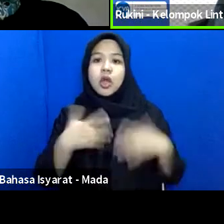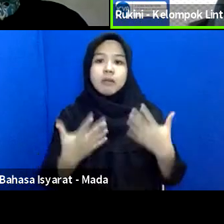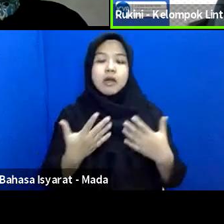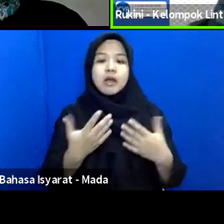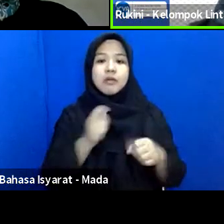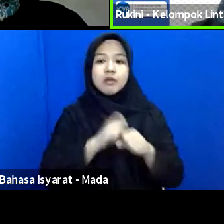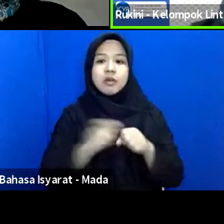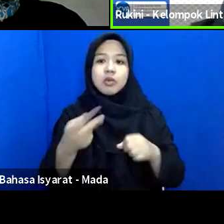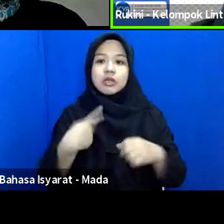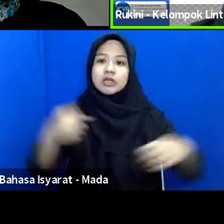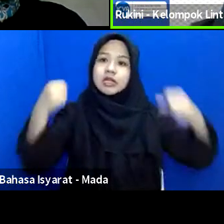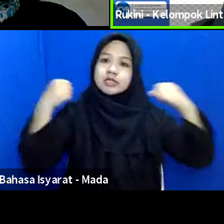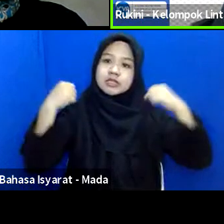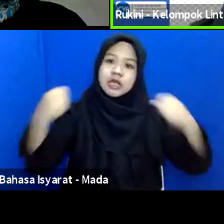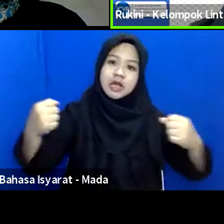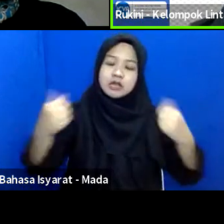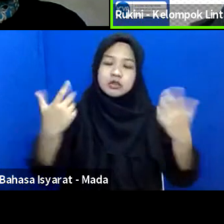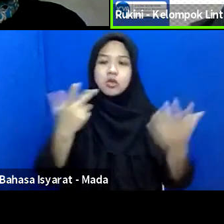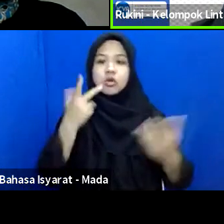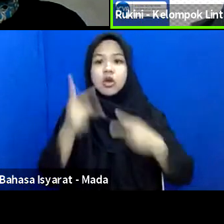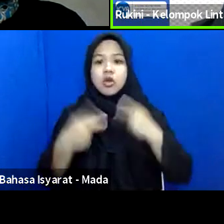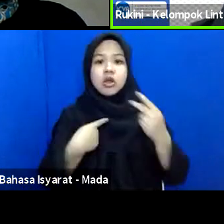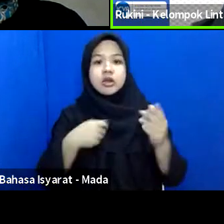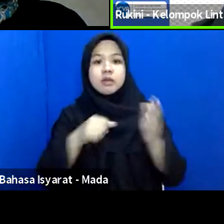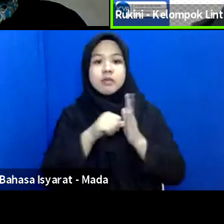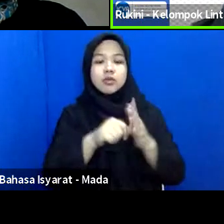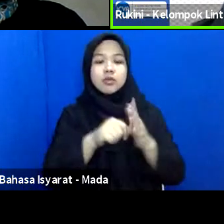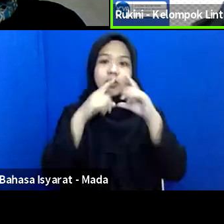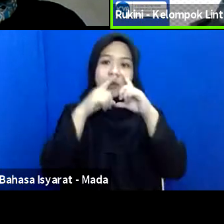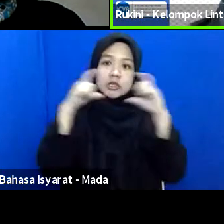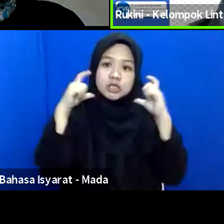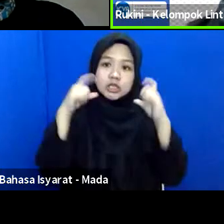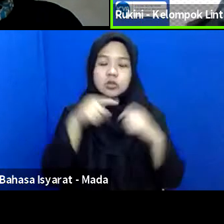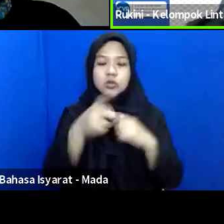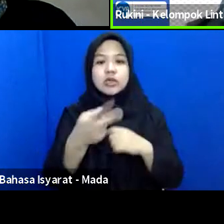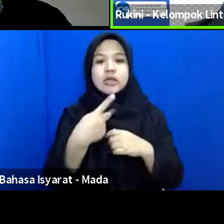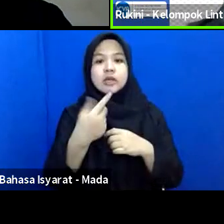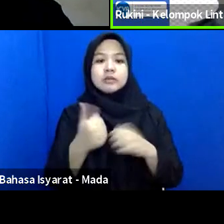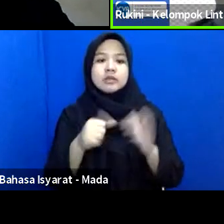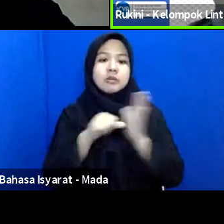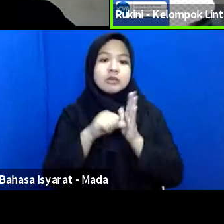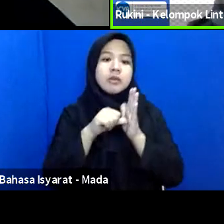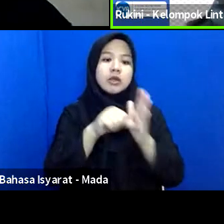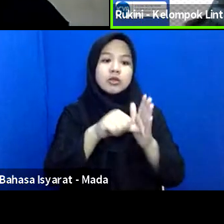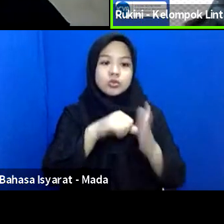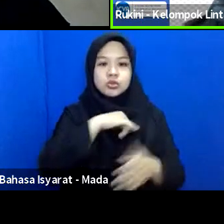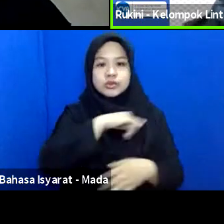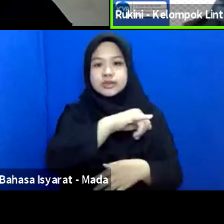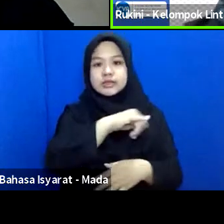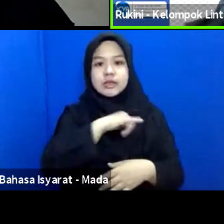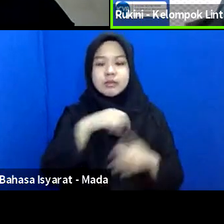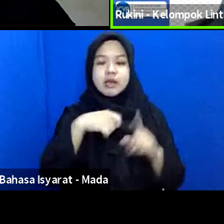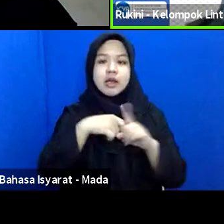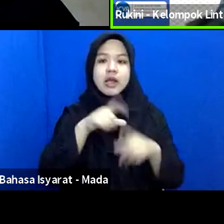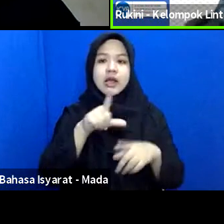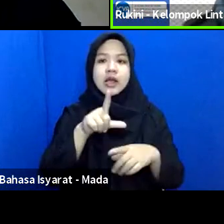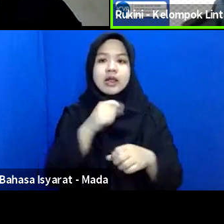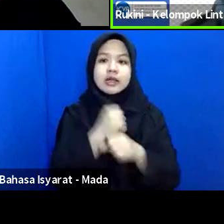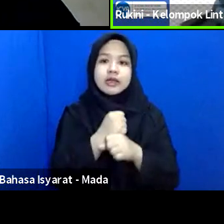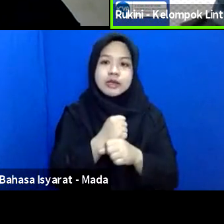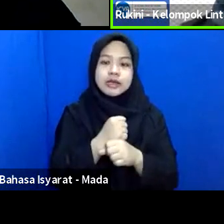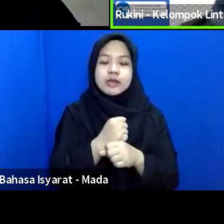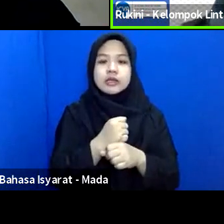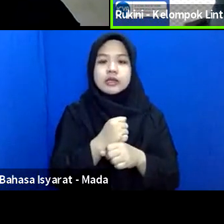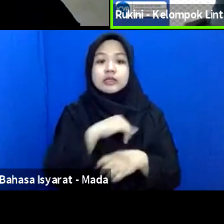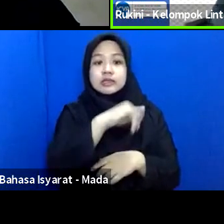sehat kalau ada bantuan masker apa itu kita bisa membantu sesama KLG sesama